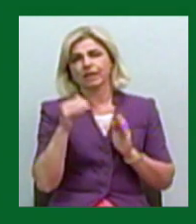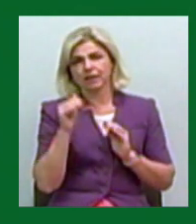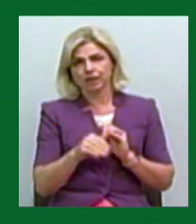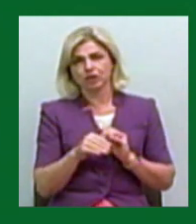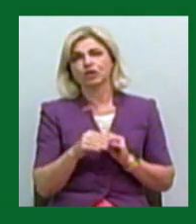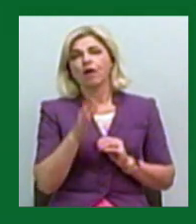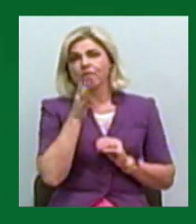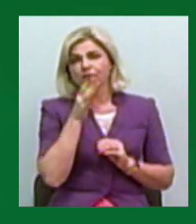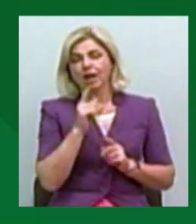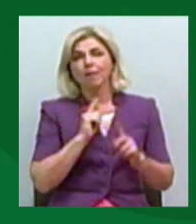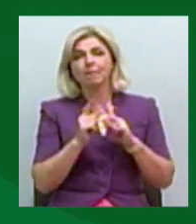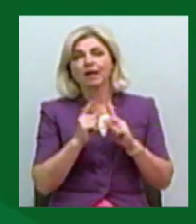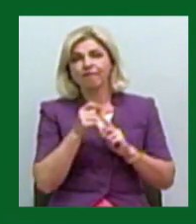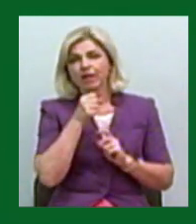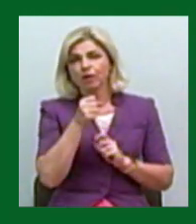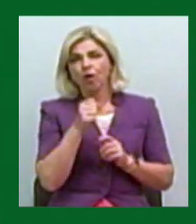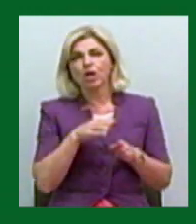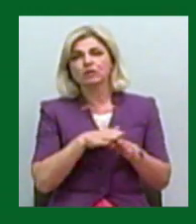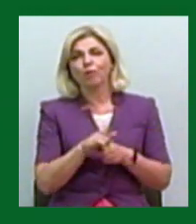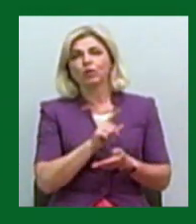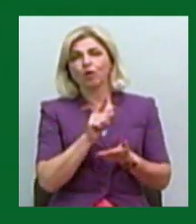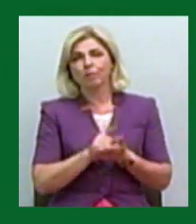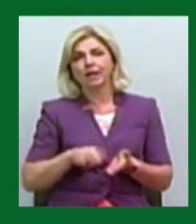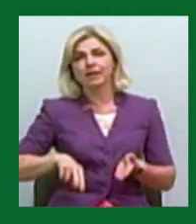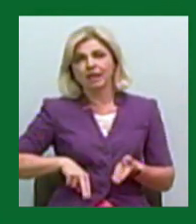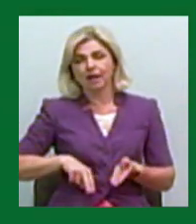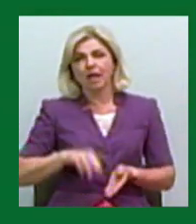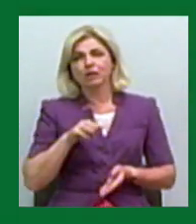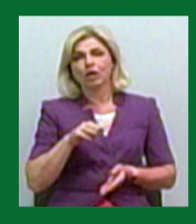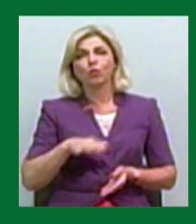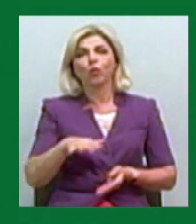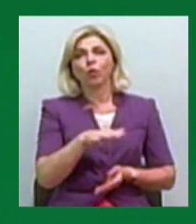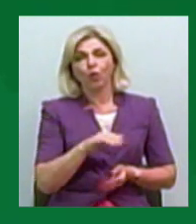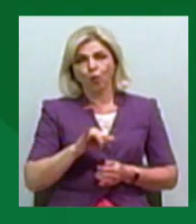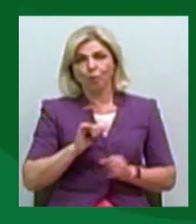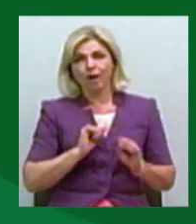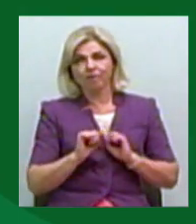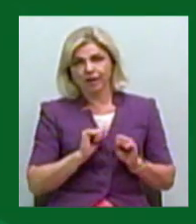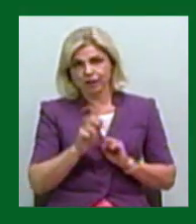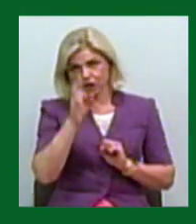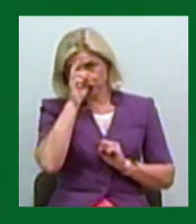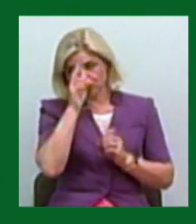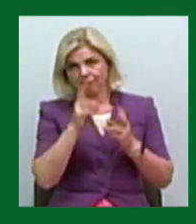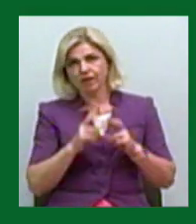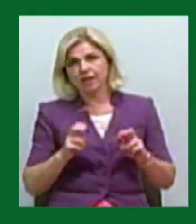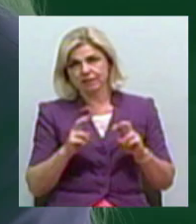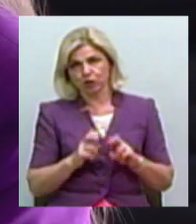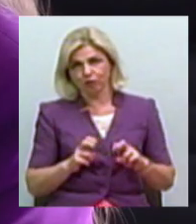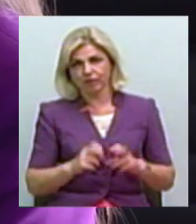Про це йшлося під час брифінгу виконуючого обов'язки директорки Територіального управління Державного бюро розслідувань Вікторії Басилаєвої.